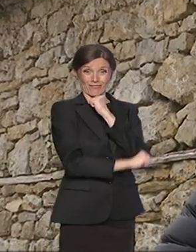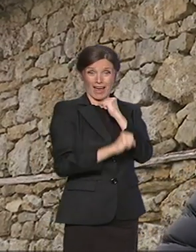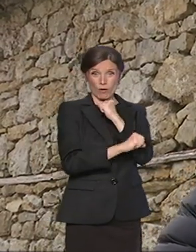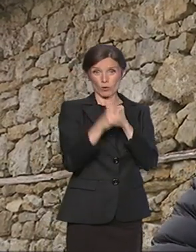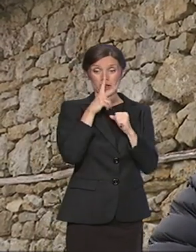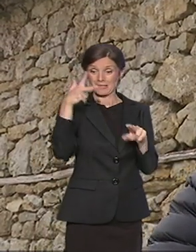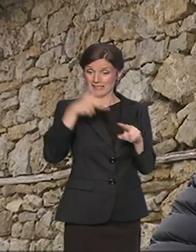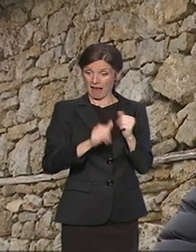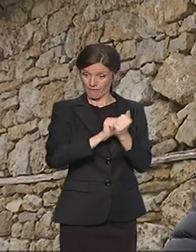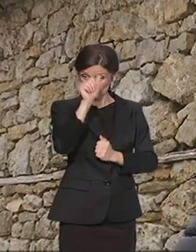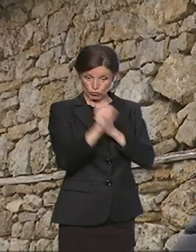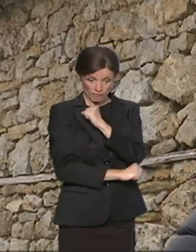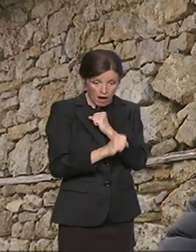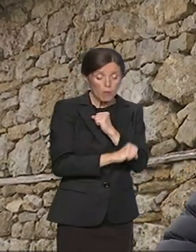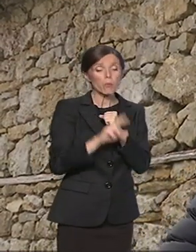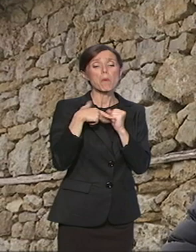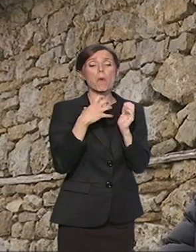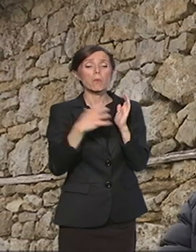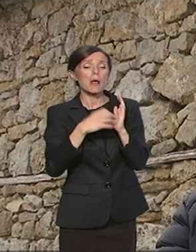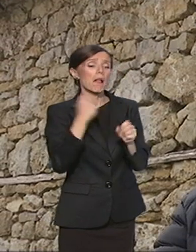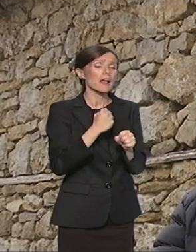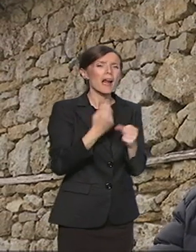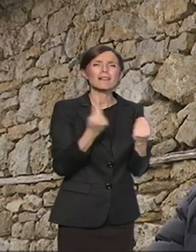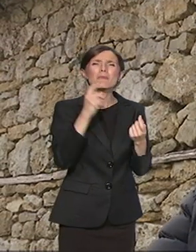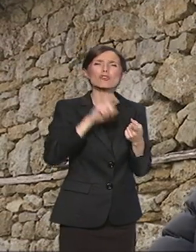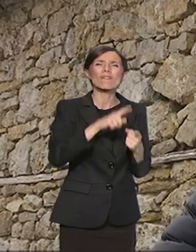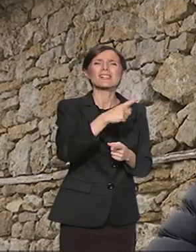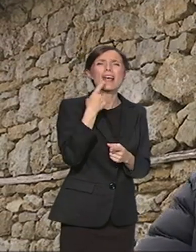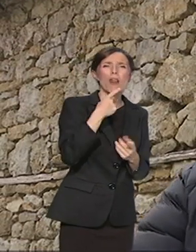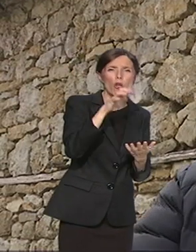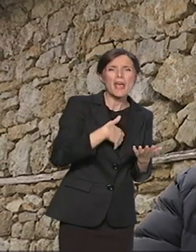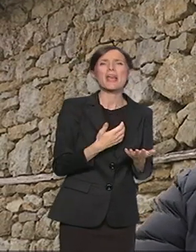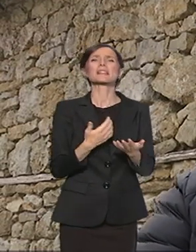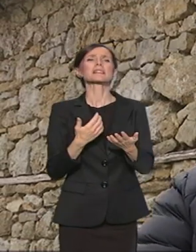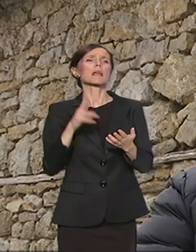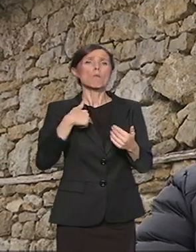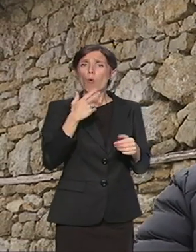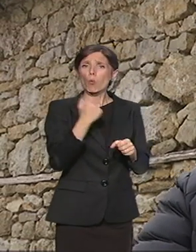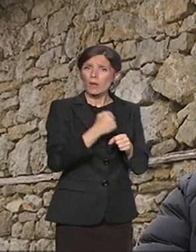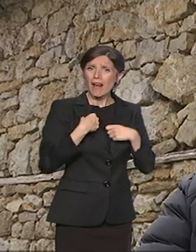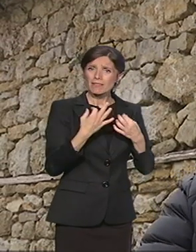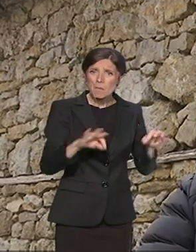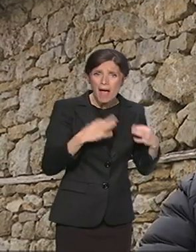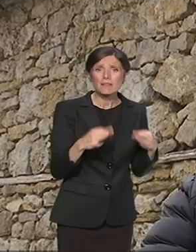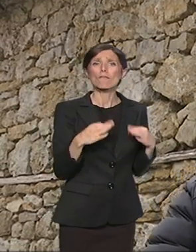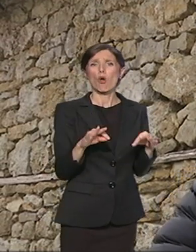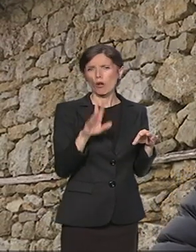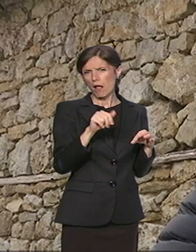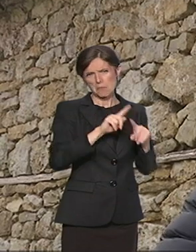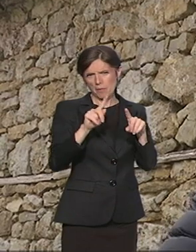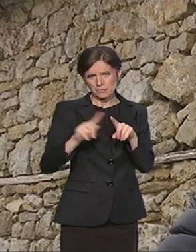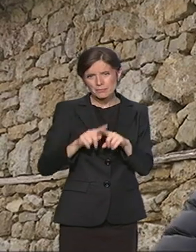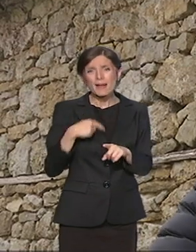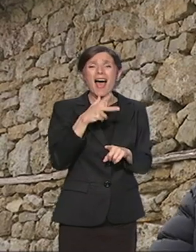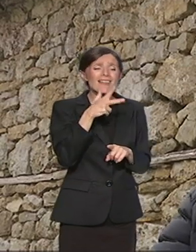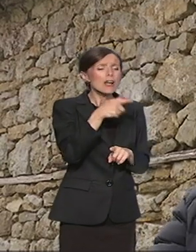mogu da se bavim jezičkim radom, mogu da se bavim advokaturom, mogu da radim mnogo stvari, ali bih voleo, ukoliko je to ikako